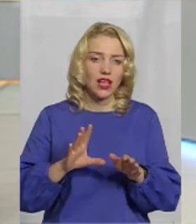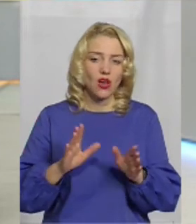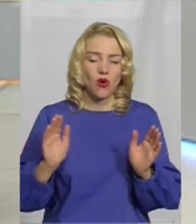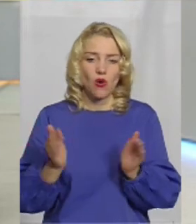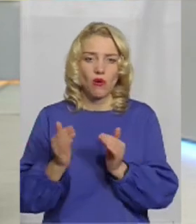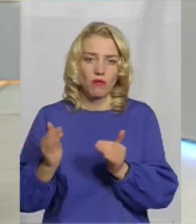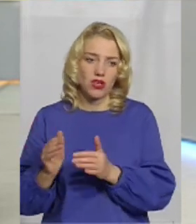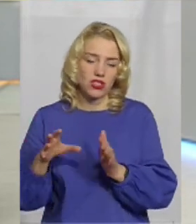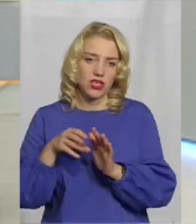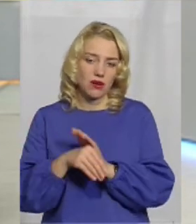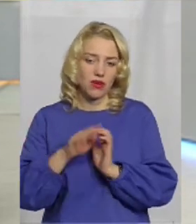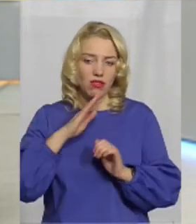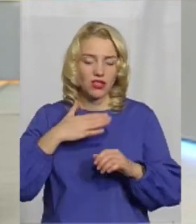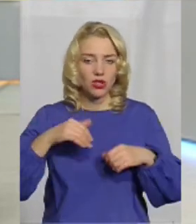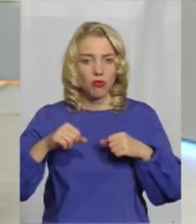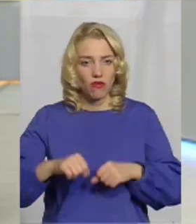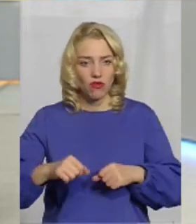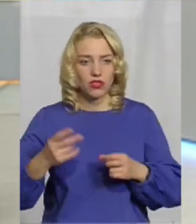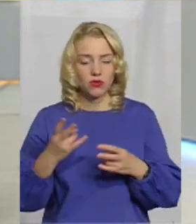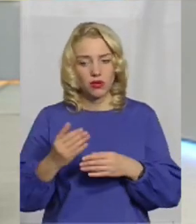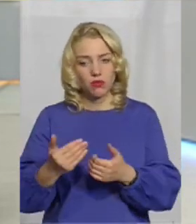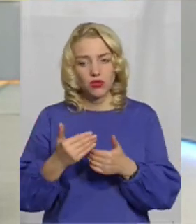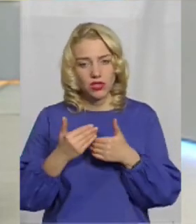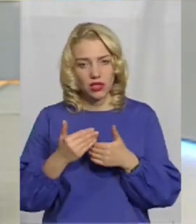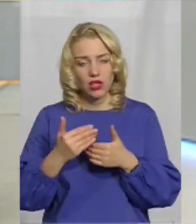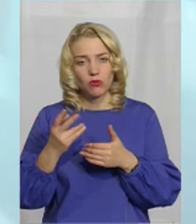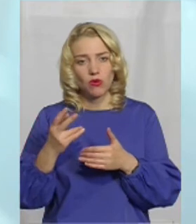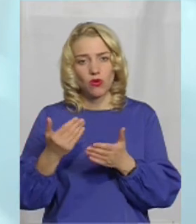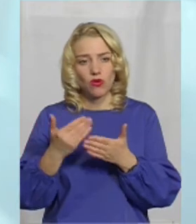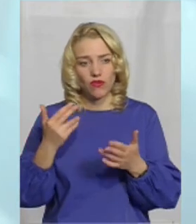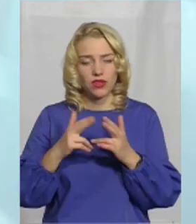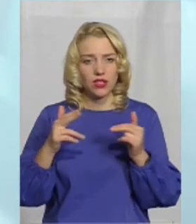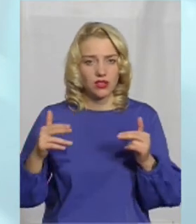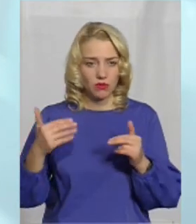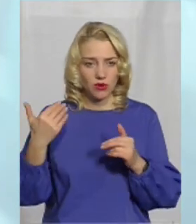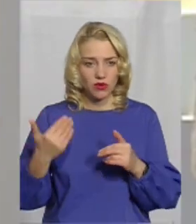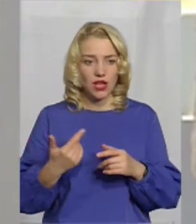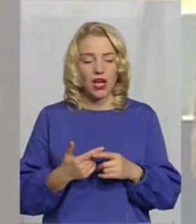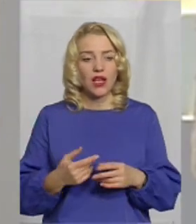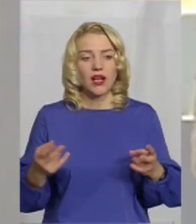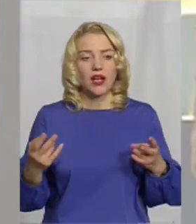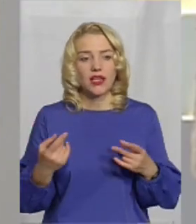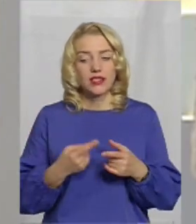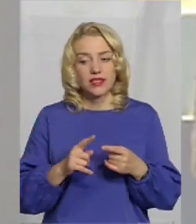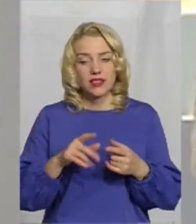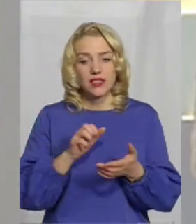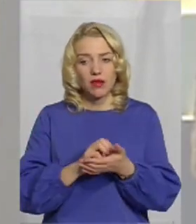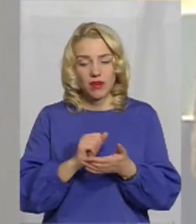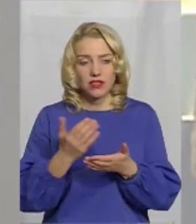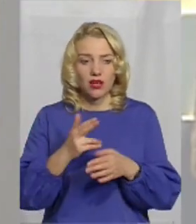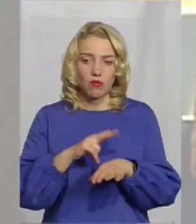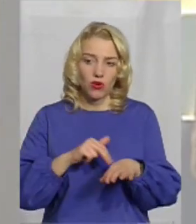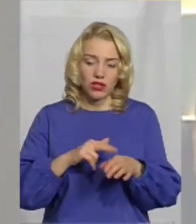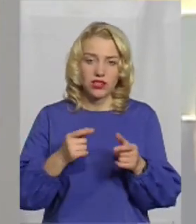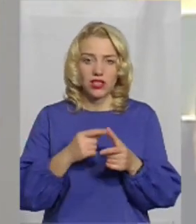наших повноважень. Нам потрібно просити допомоги у наших колег. А цим займається стільки поліція? Чи такий якийсь орган, як називається,